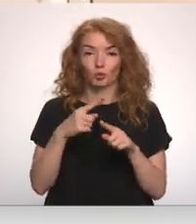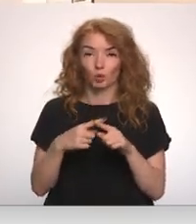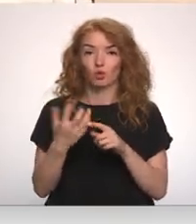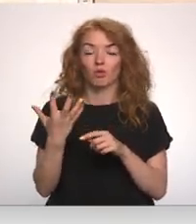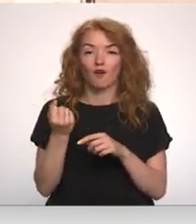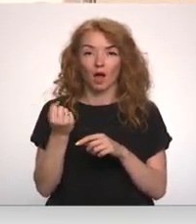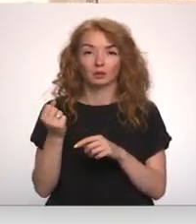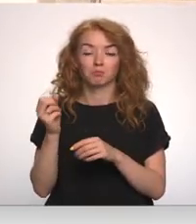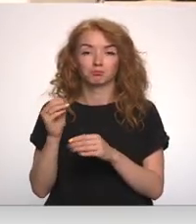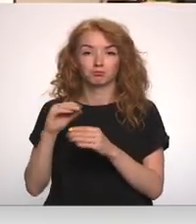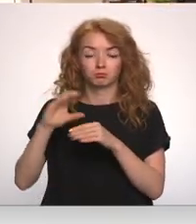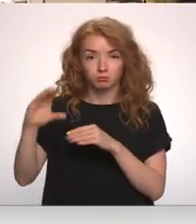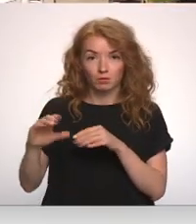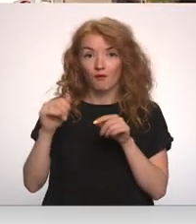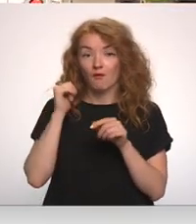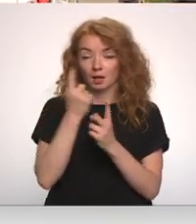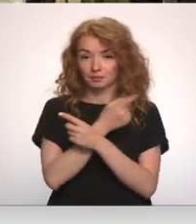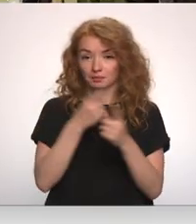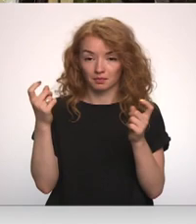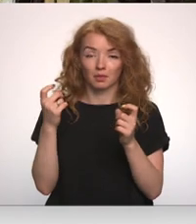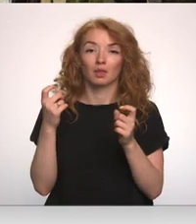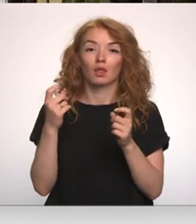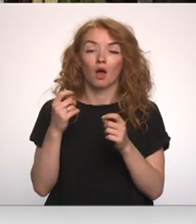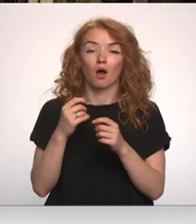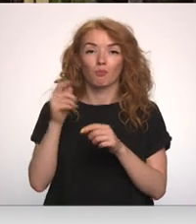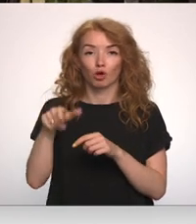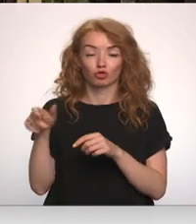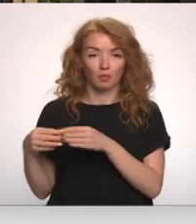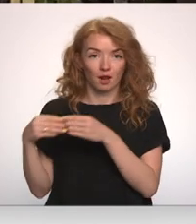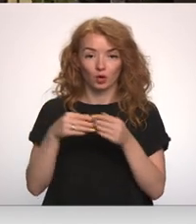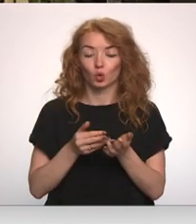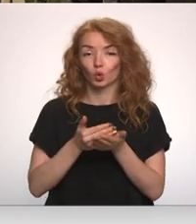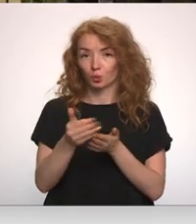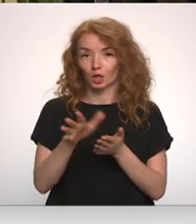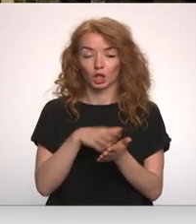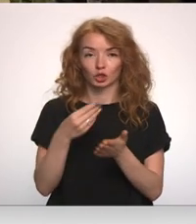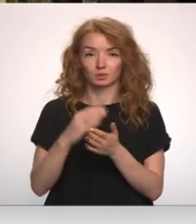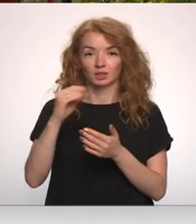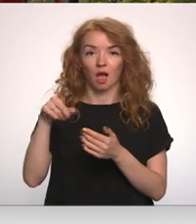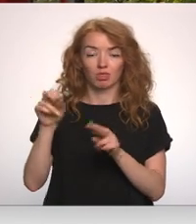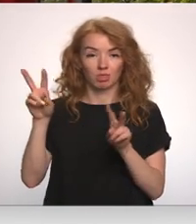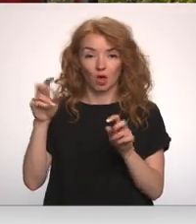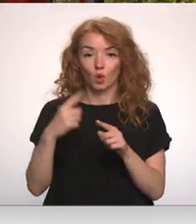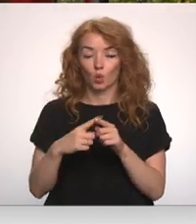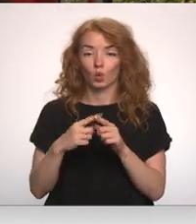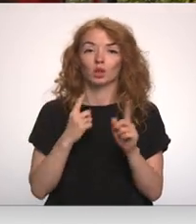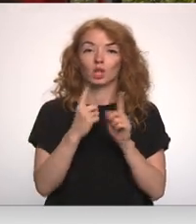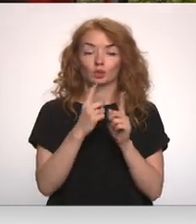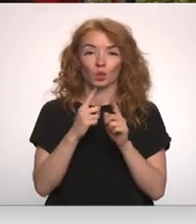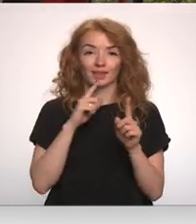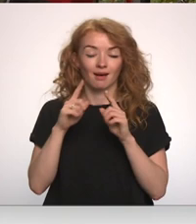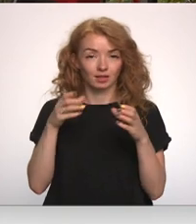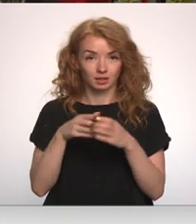avansu maksājumu. Kā jau vakar vēstījā un pasažieri pārvadājums turpinās veikt līdšanējās pārvadātājs Cata. Autotransporta direkcija